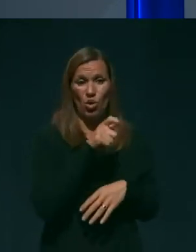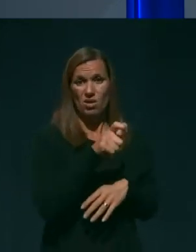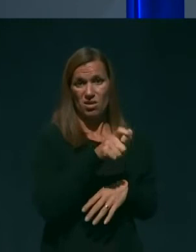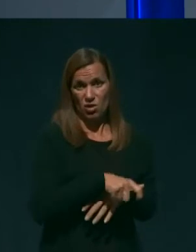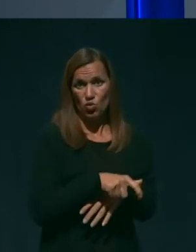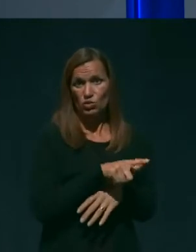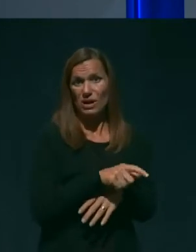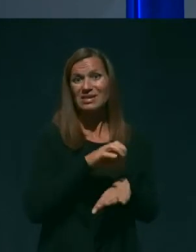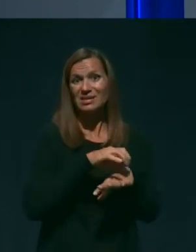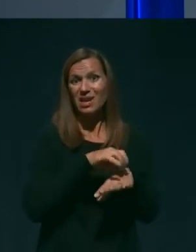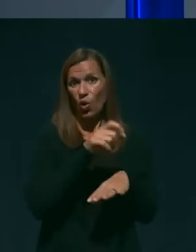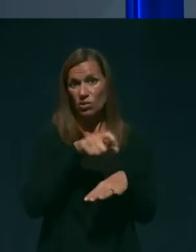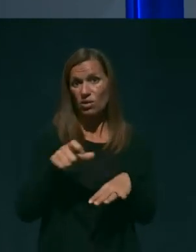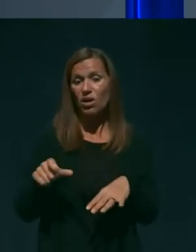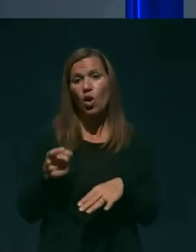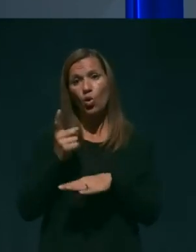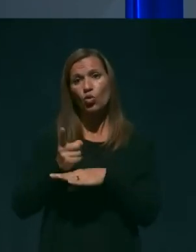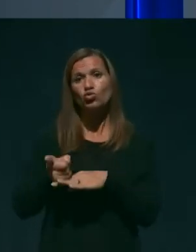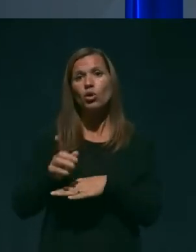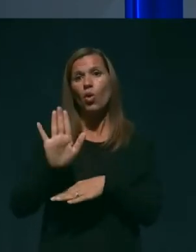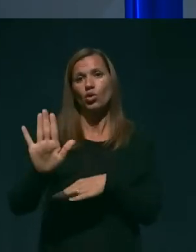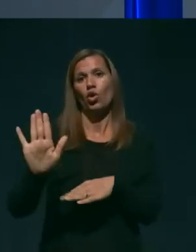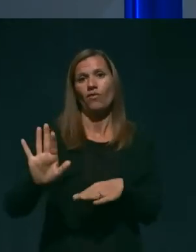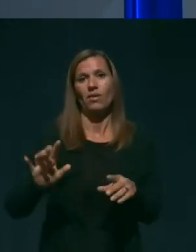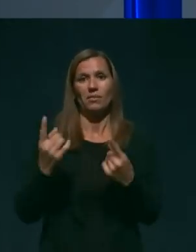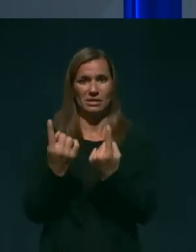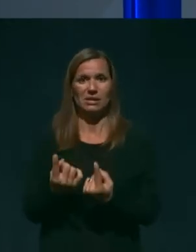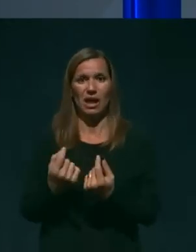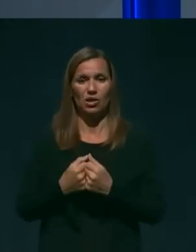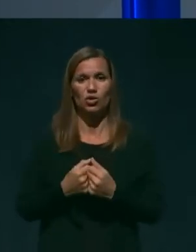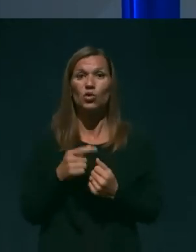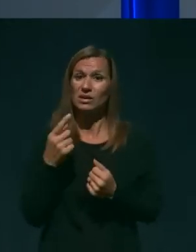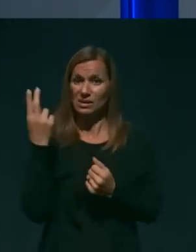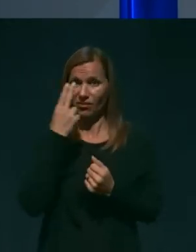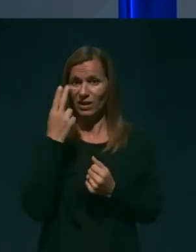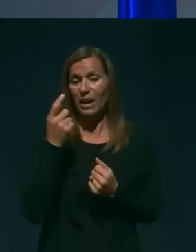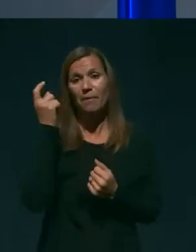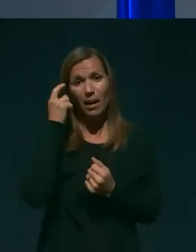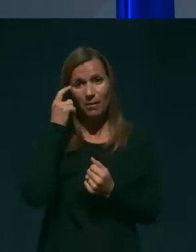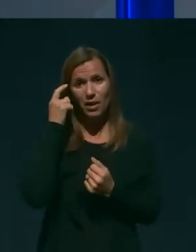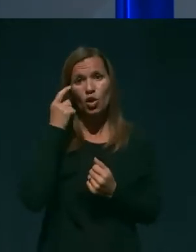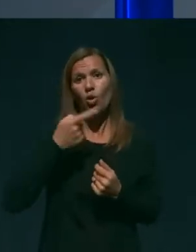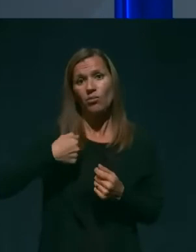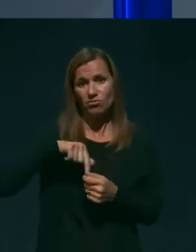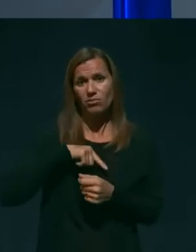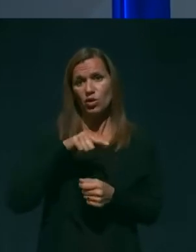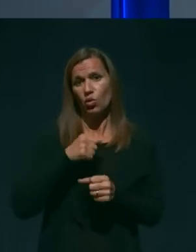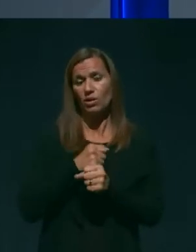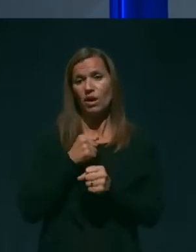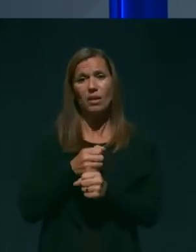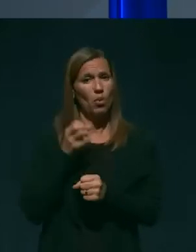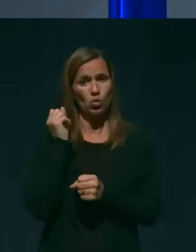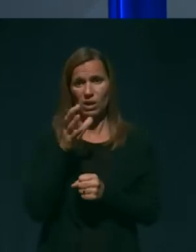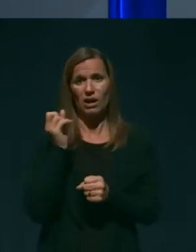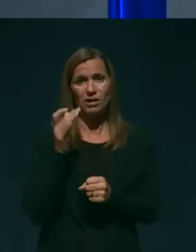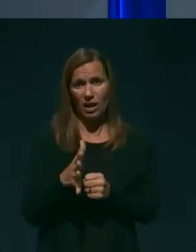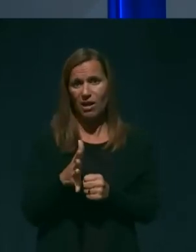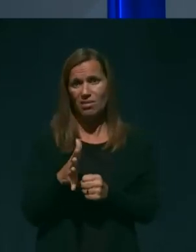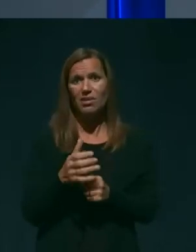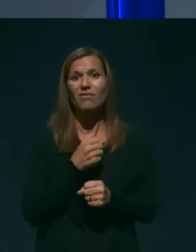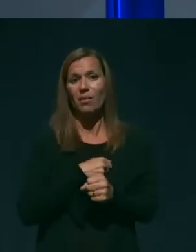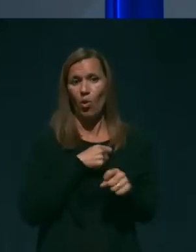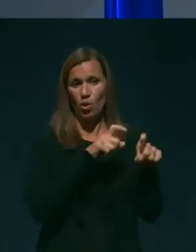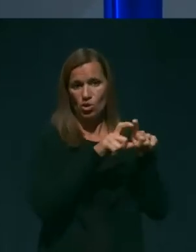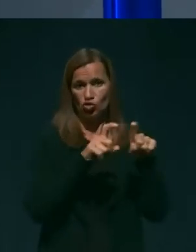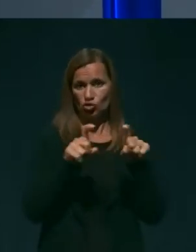o njegovem stanju. In seveda je pametno, to delamo praktično vsak dan v bolnišnicah,